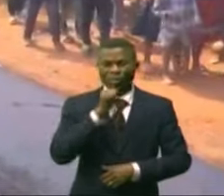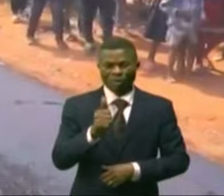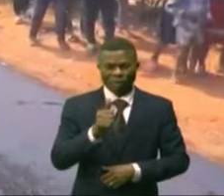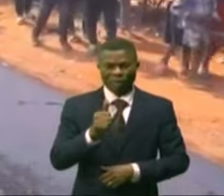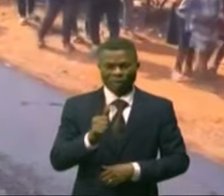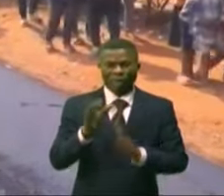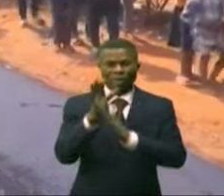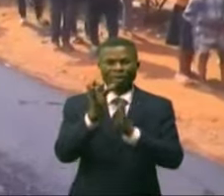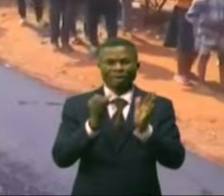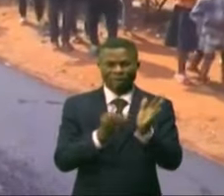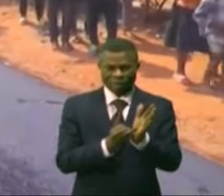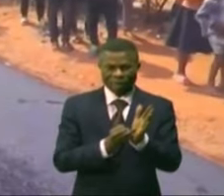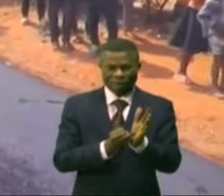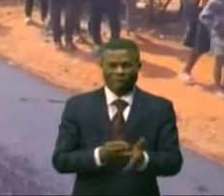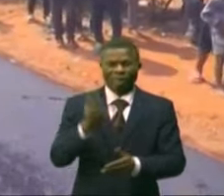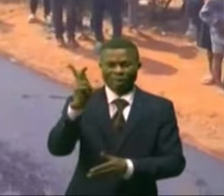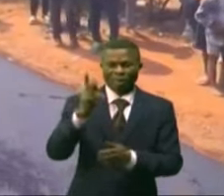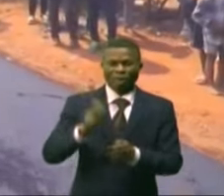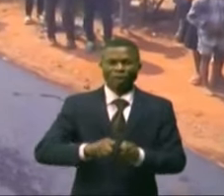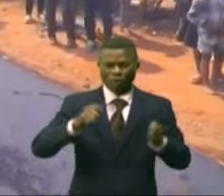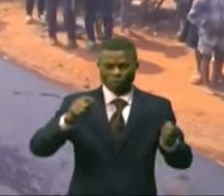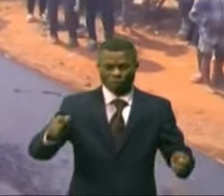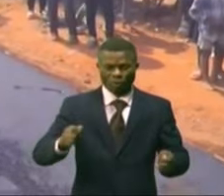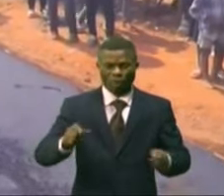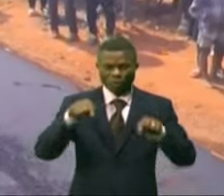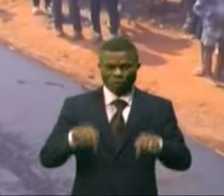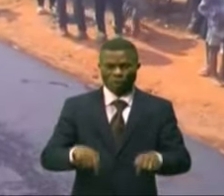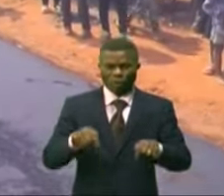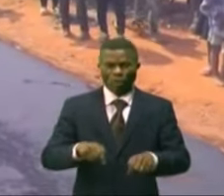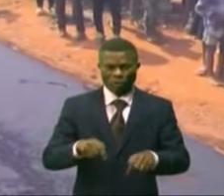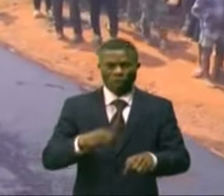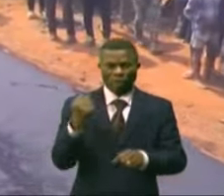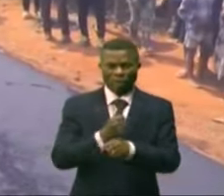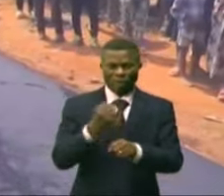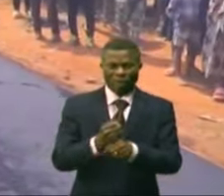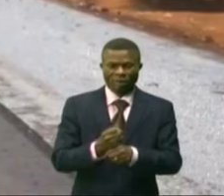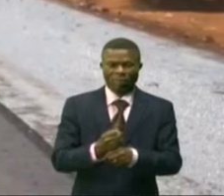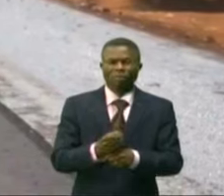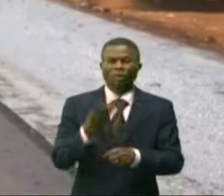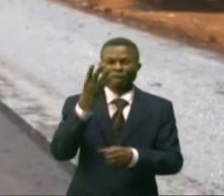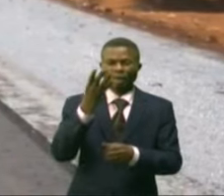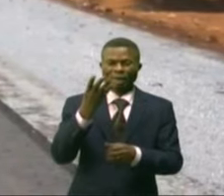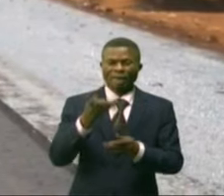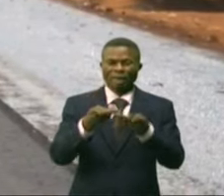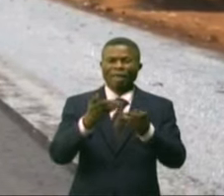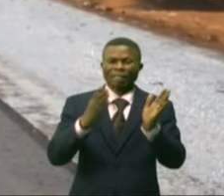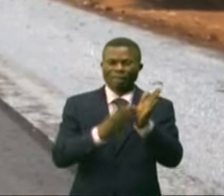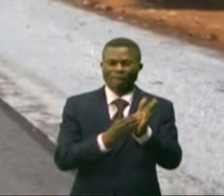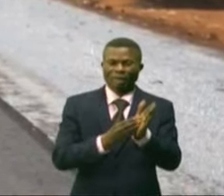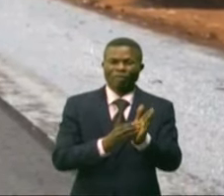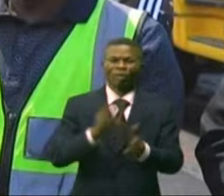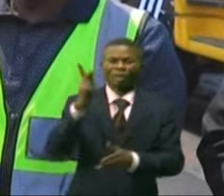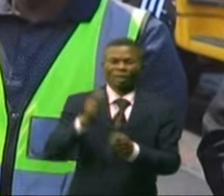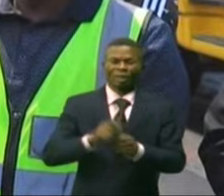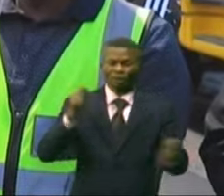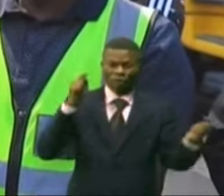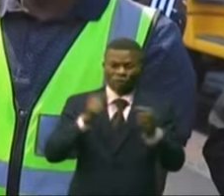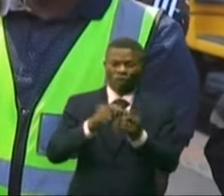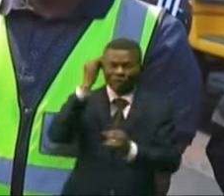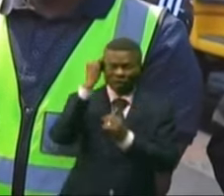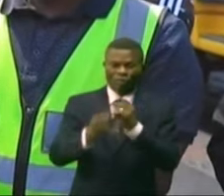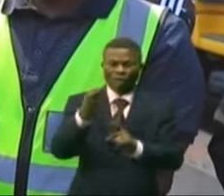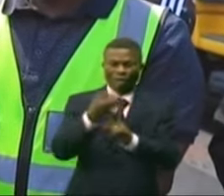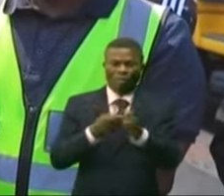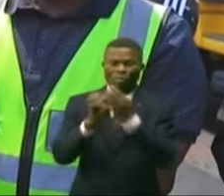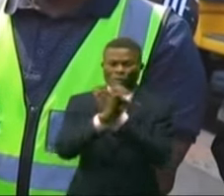de 17 kilomètres à ce jour, ils ont déjà fait 4,9 kilomètres. D'ici la fin du mois d'août,